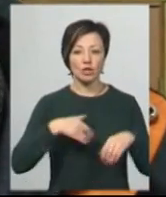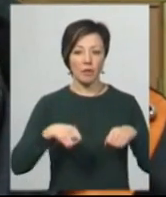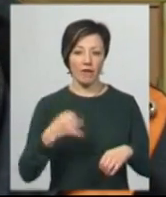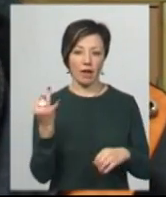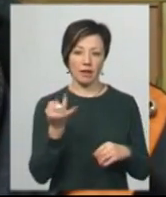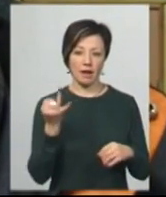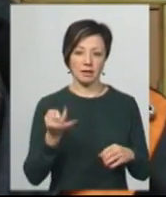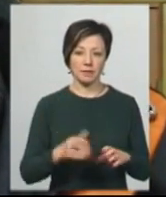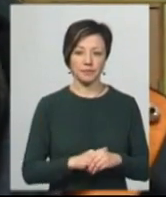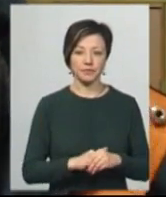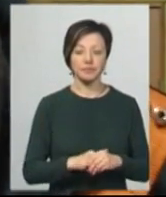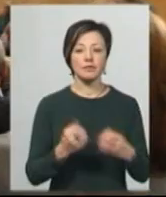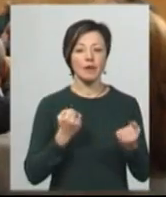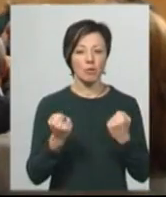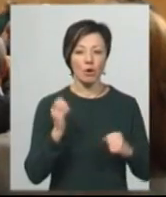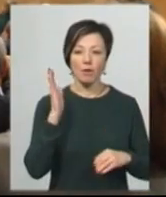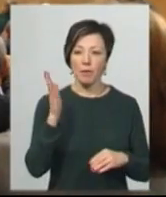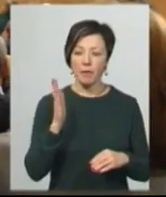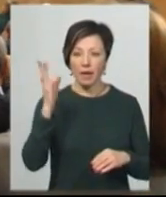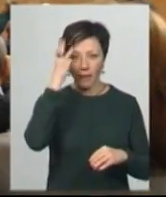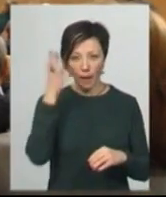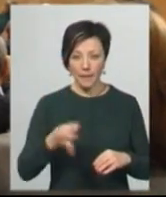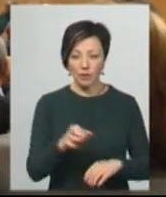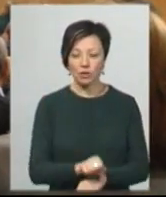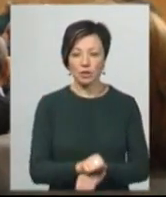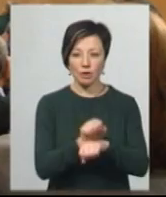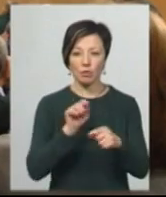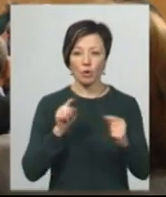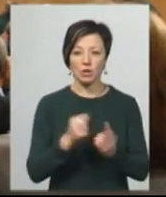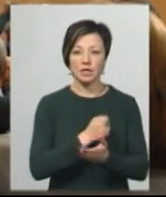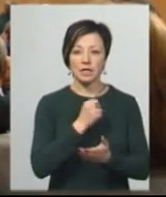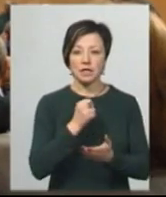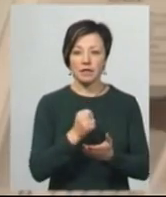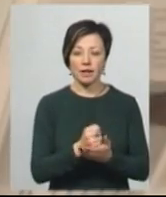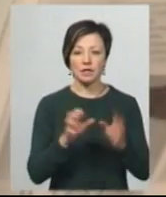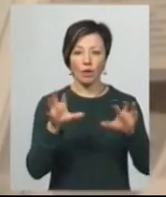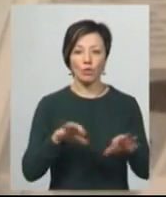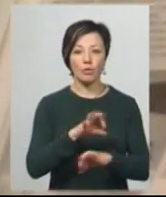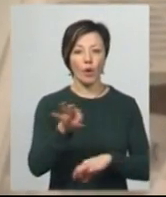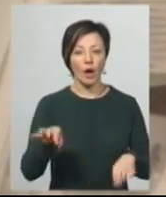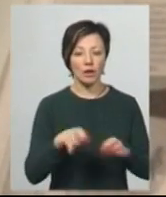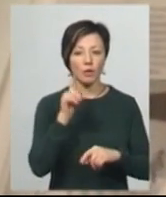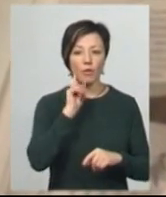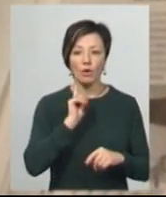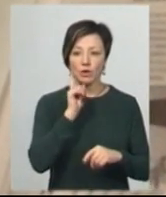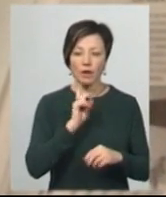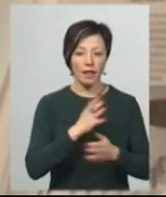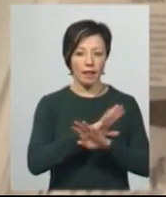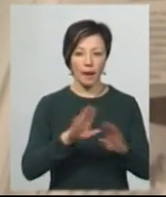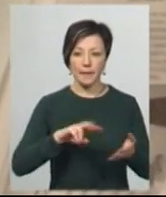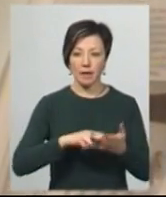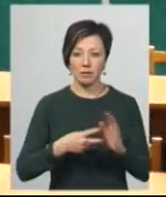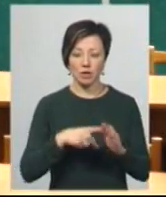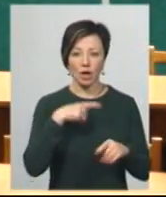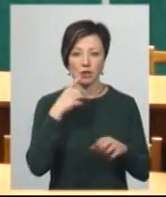інтереси. Так що боротьба попереду. На Хмельниччині страйки проти затвердження законопроекту в Трудовому кодексі поки що не передбачається,